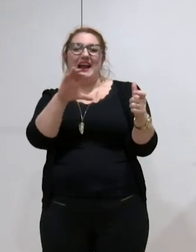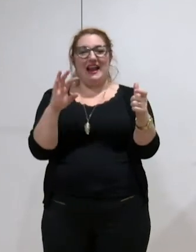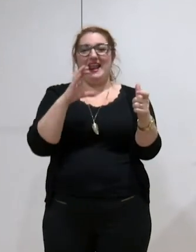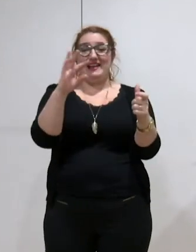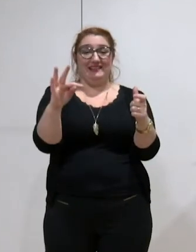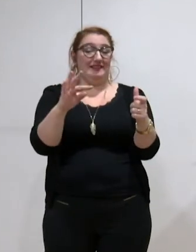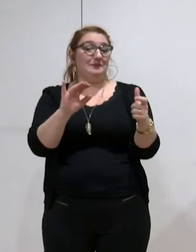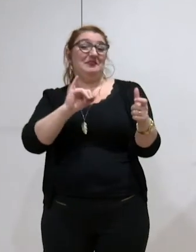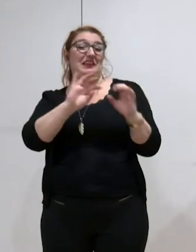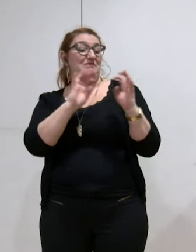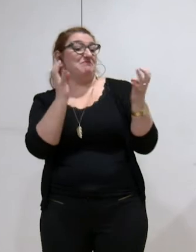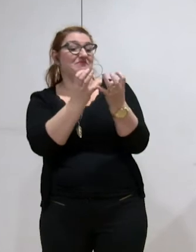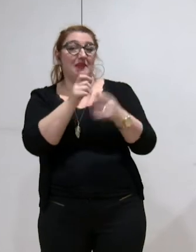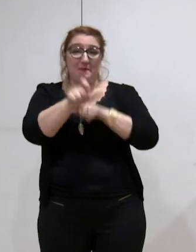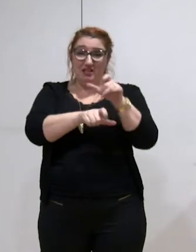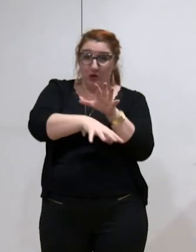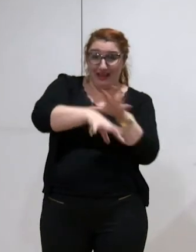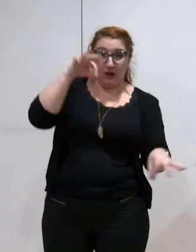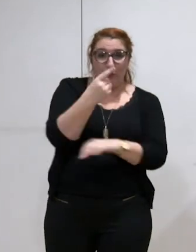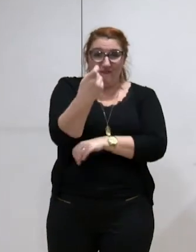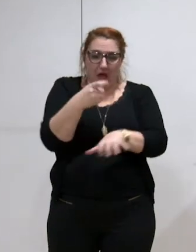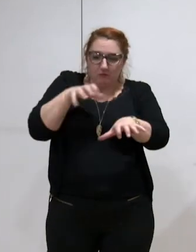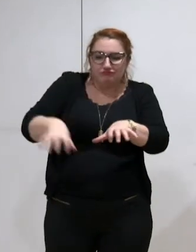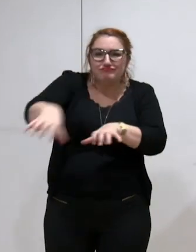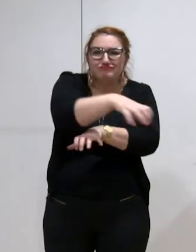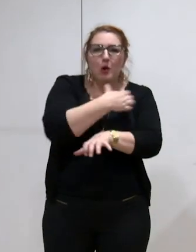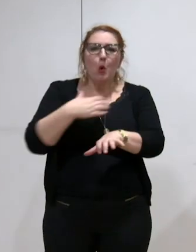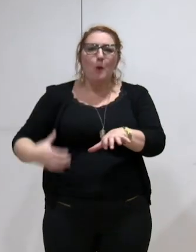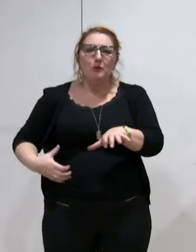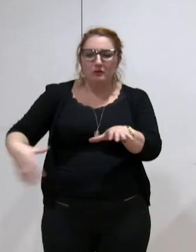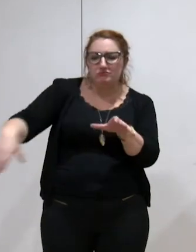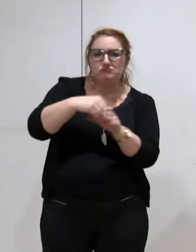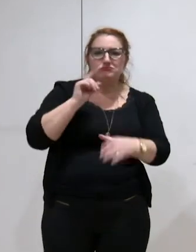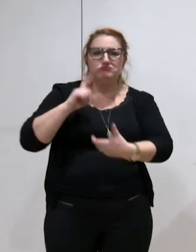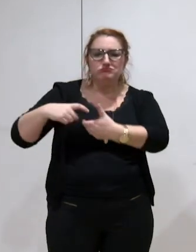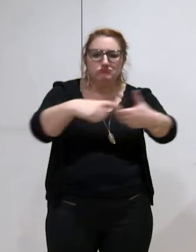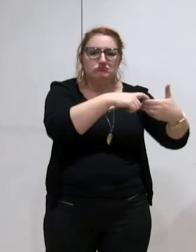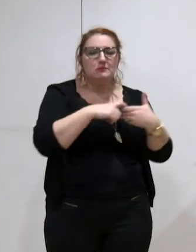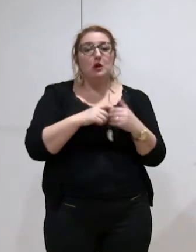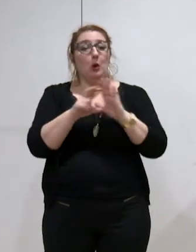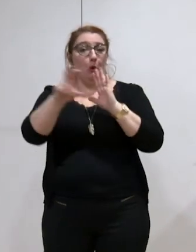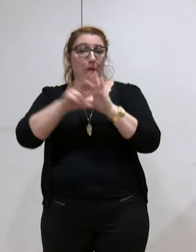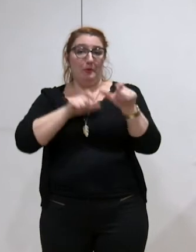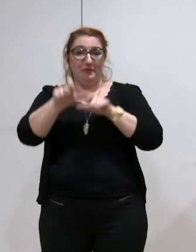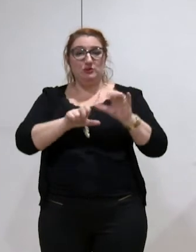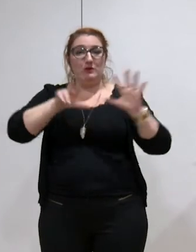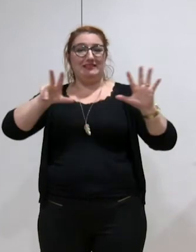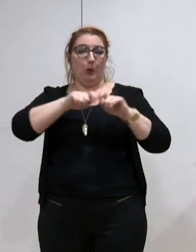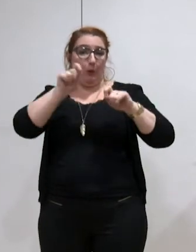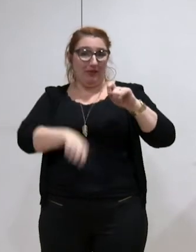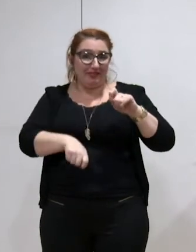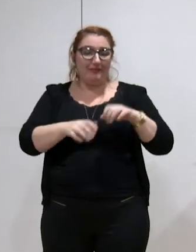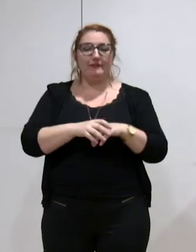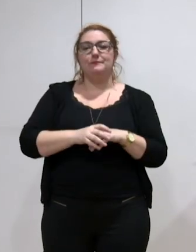de toutes les communes membres. Pour Grenoble, il y avait huit représentants titulaires et